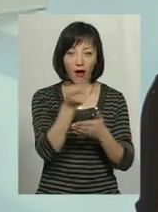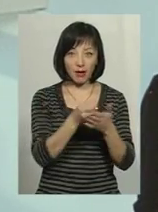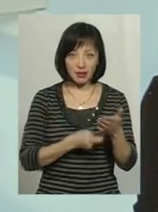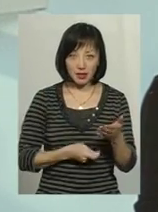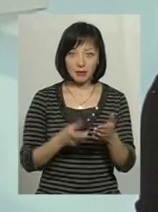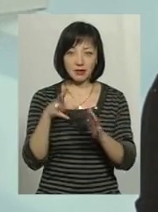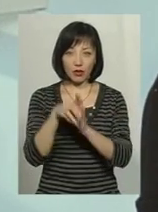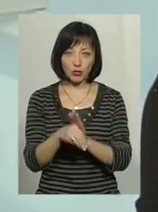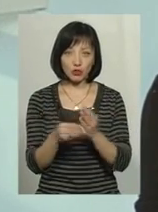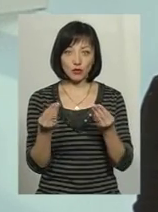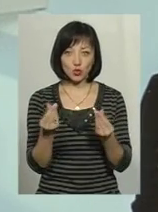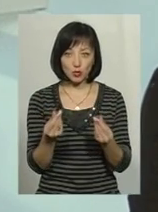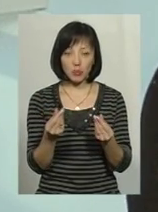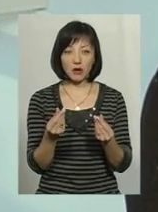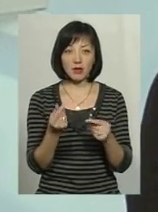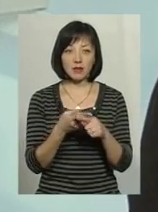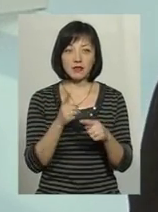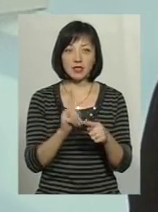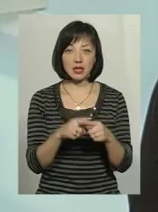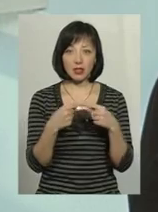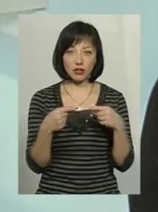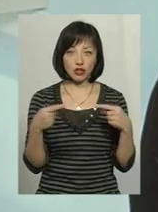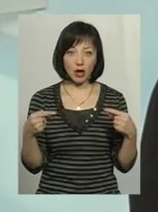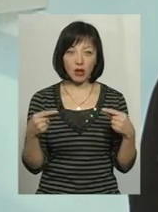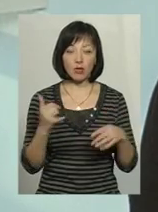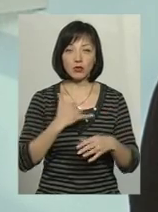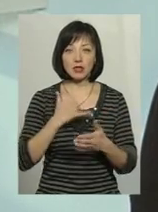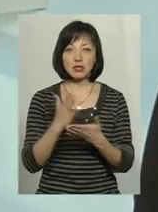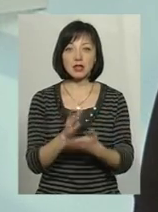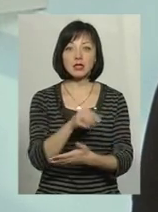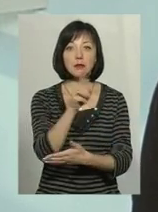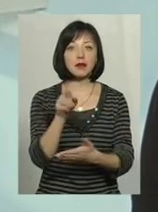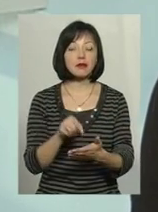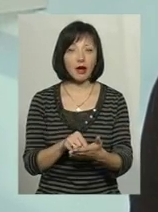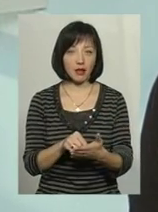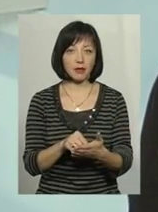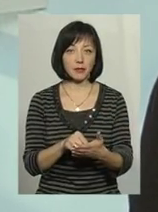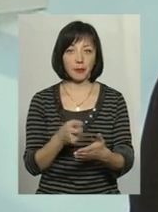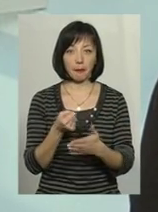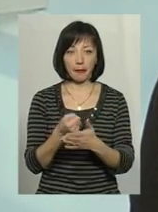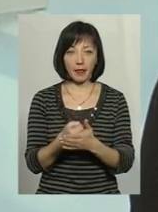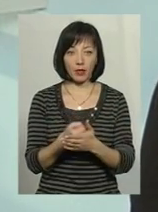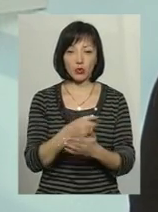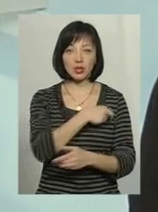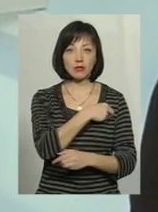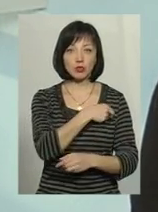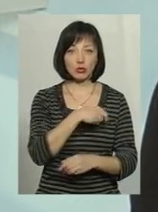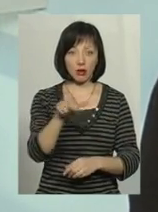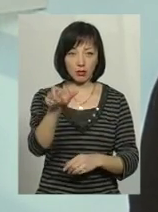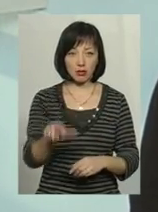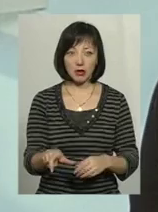сума закладена в цих речах. Тому от нас є такі запитання до депутата.